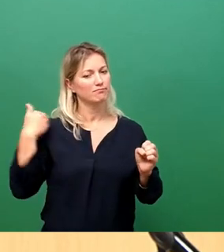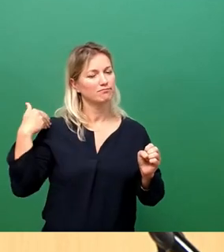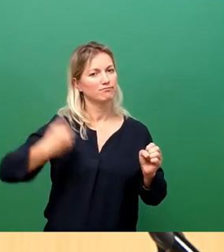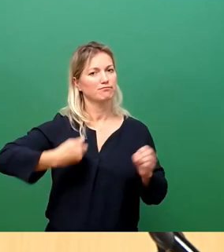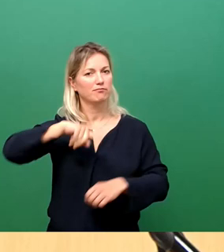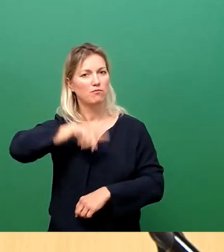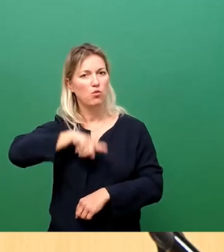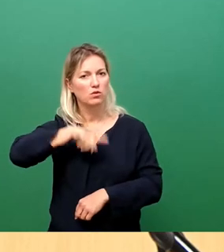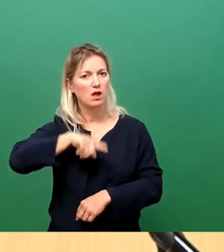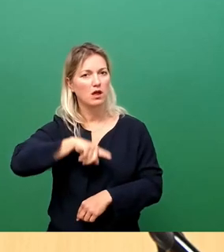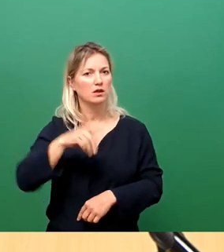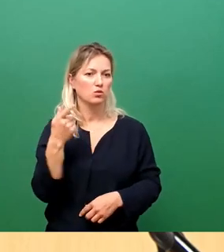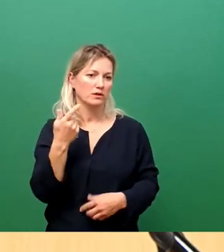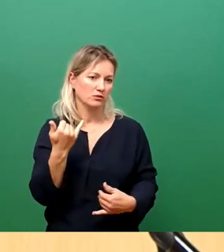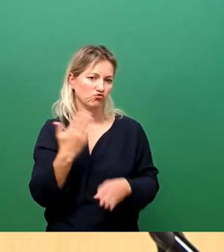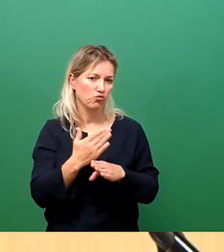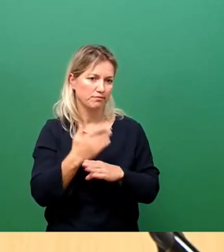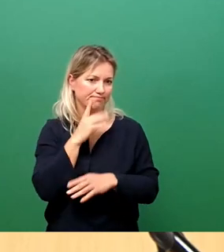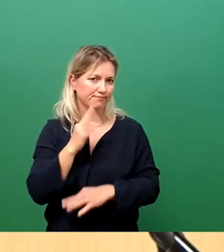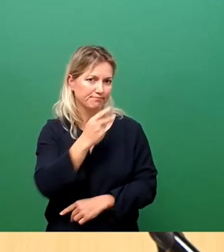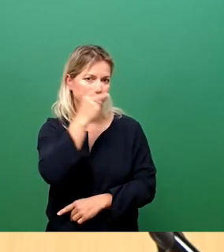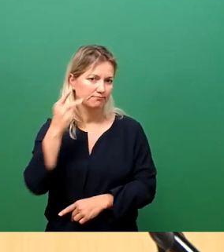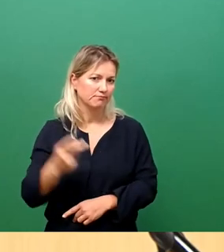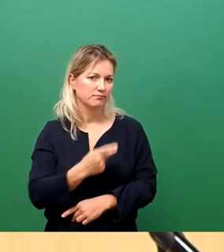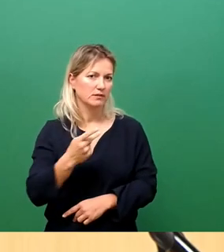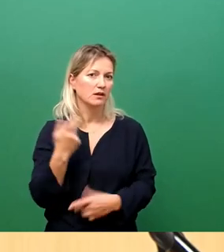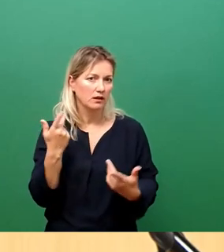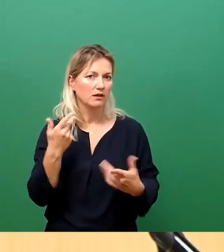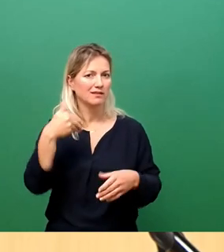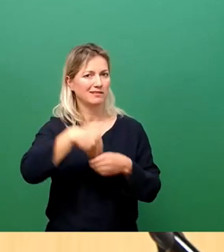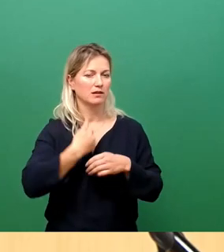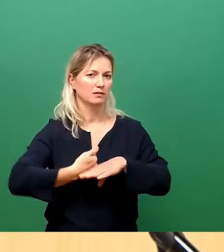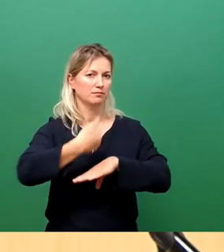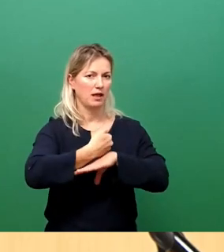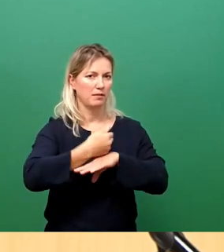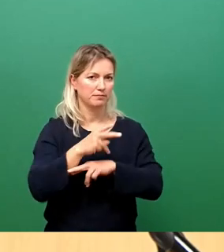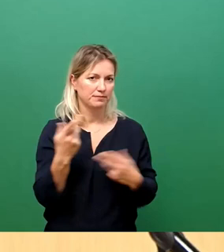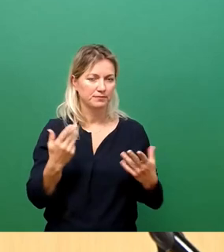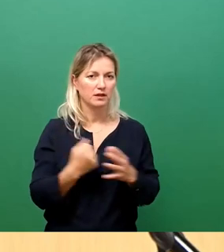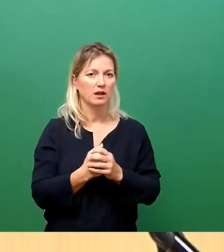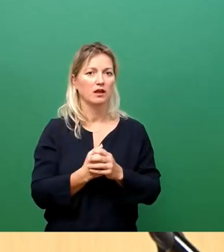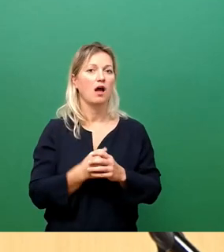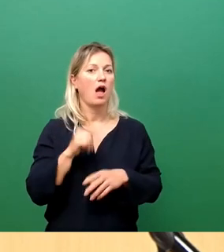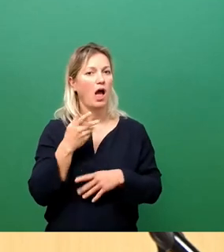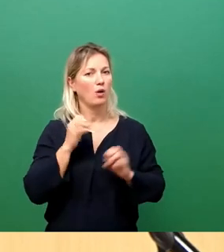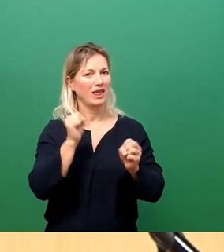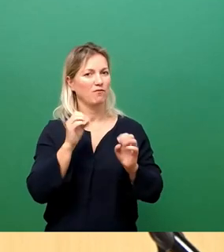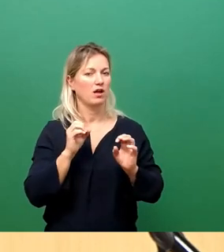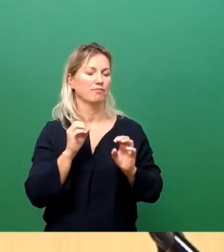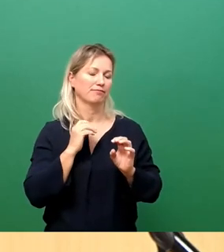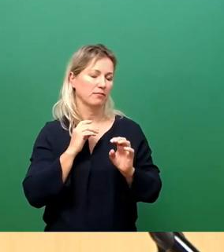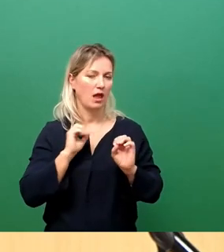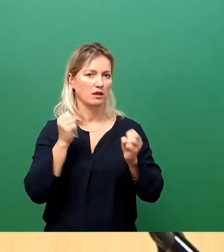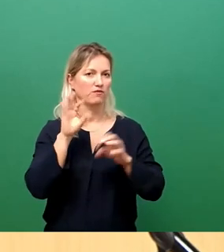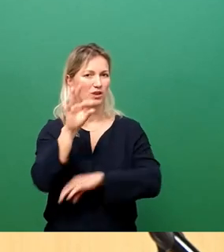und mittlerweile Jahren zur Bewältigung der Corona-Pandemie und auch im Rahmen der Impfaktivitäten geleistet